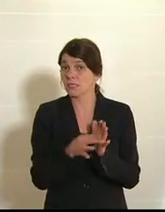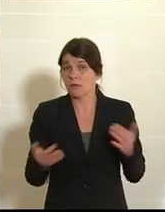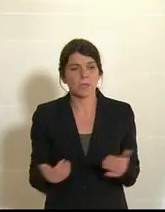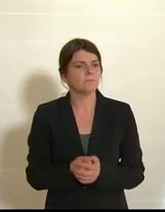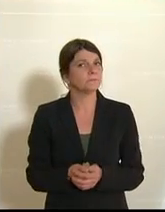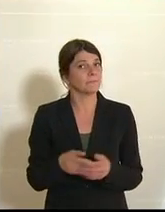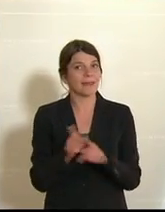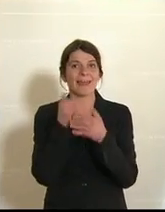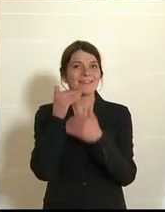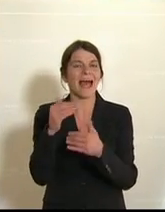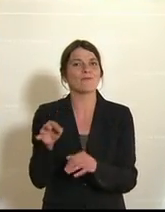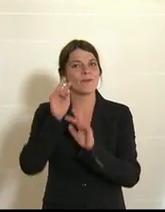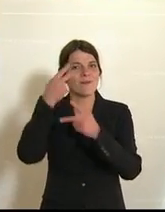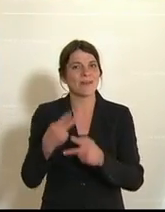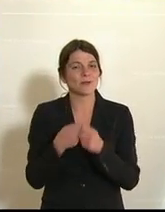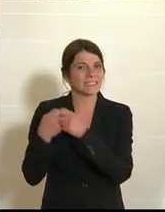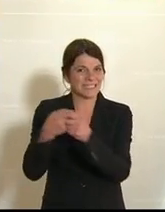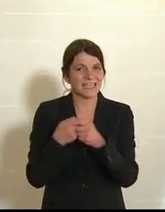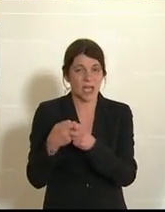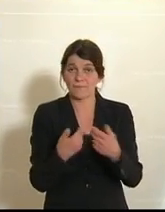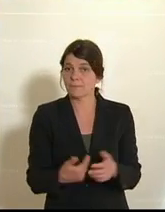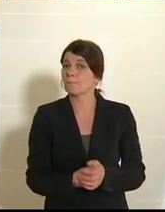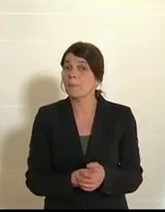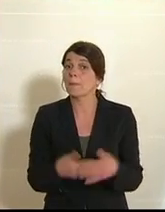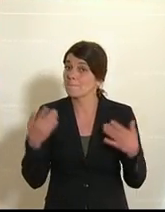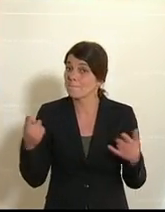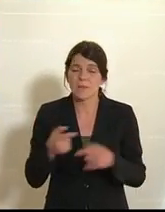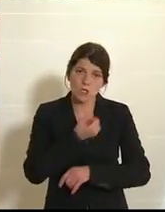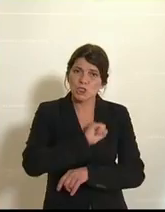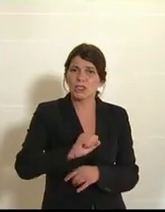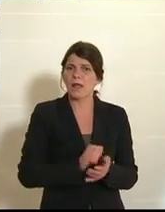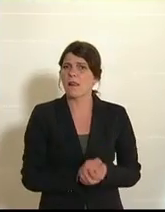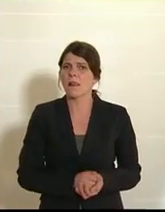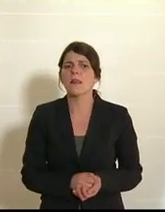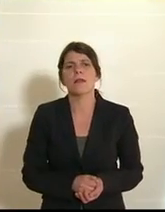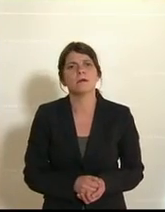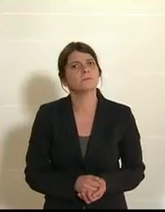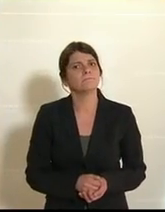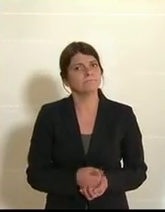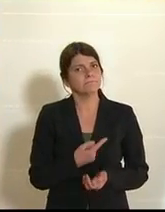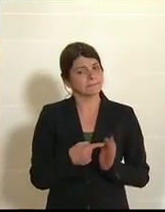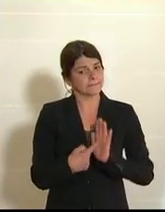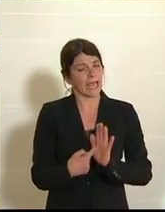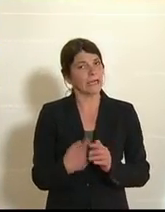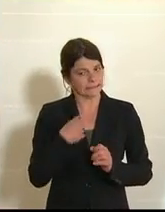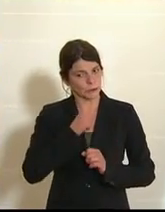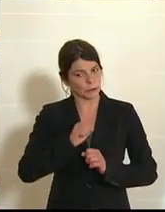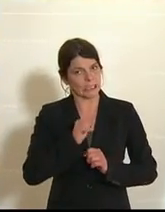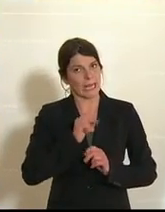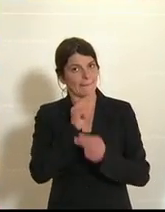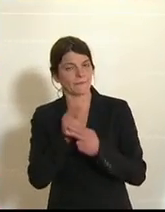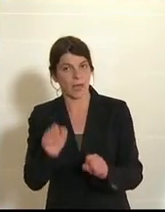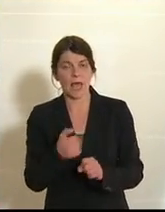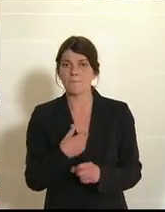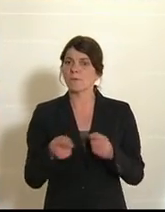Da ist gleich mein Dank an die Verwertungsgesellschaften, die sich hier schnell gezeigt haben, dass sie schnell agieren können